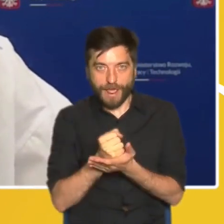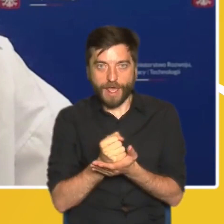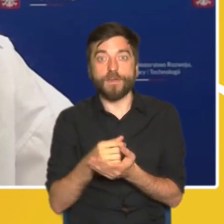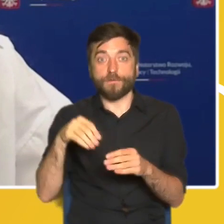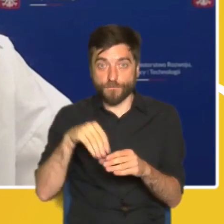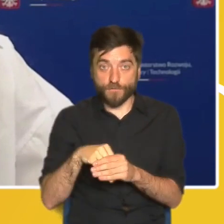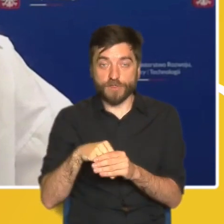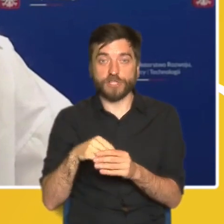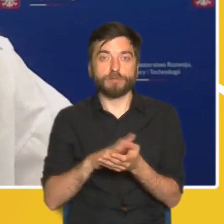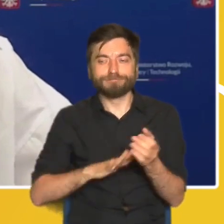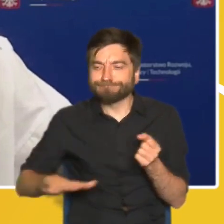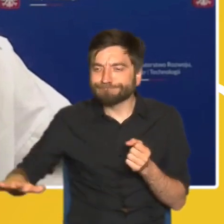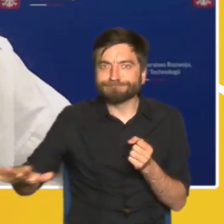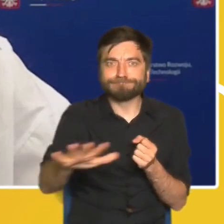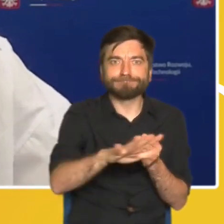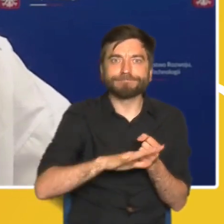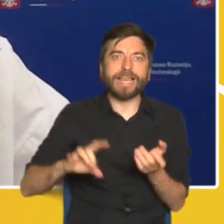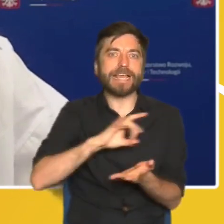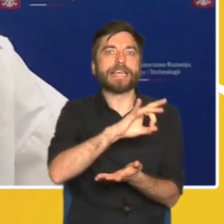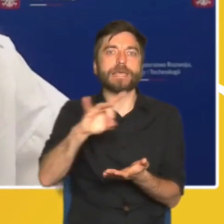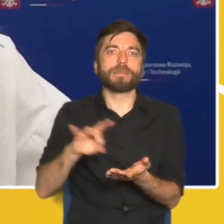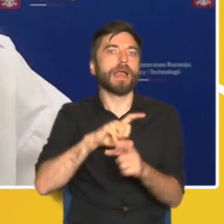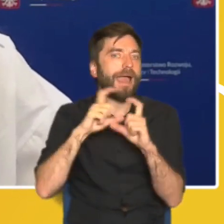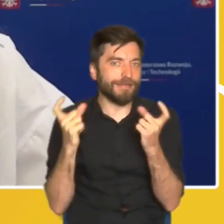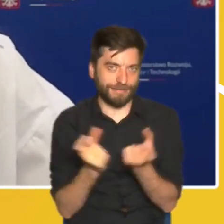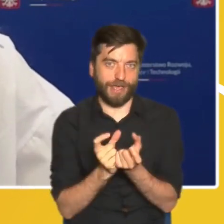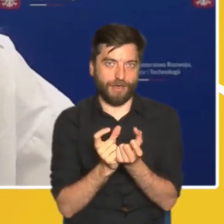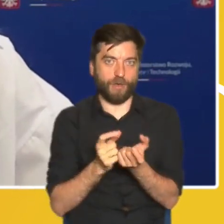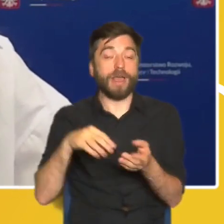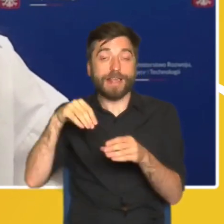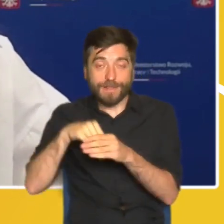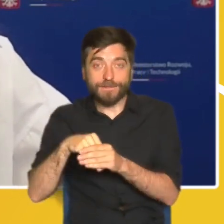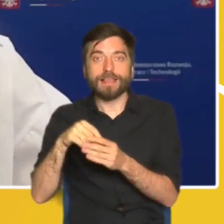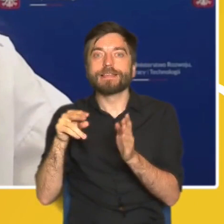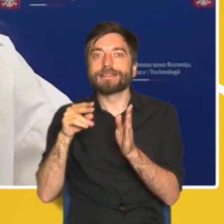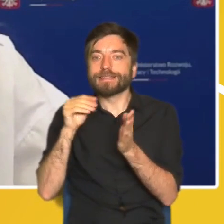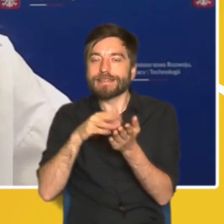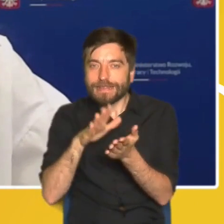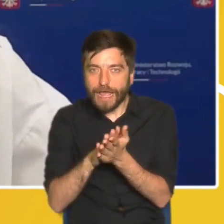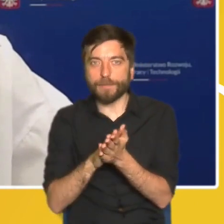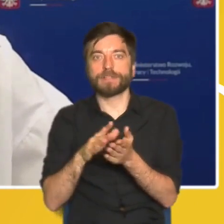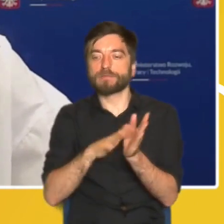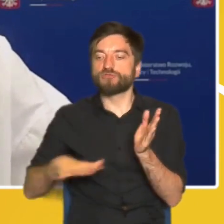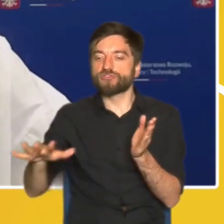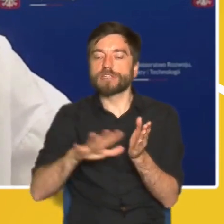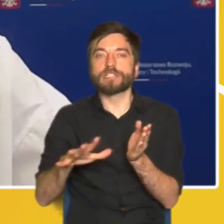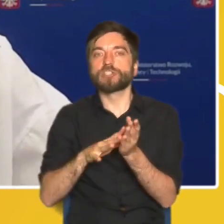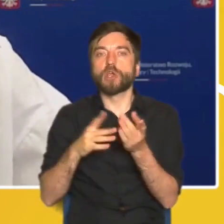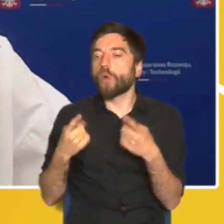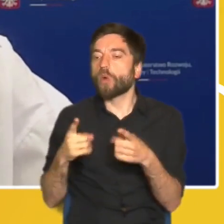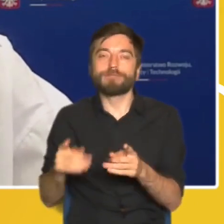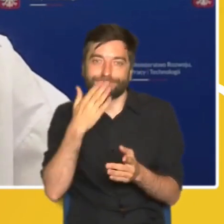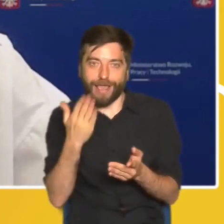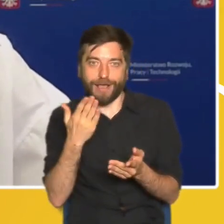swoim zasięgiem całe terytorium gminy, w którym określone będą ogólne zasady gospodarowania przestrzenią i z którym